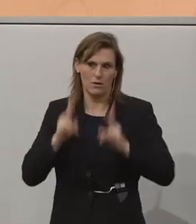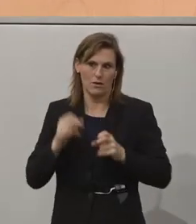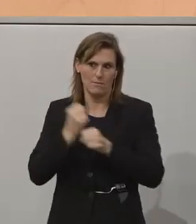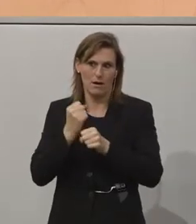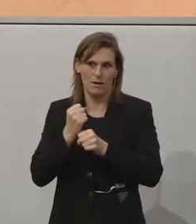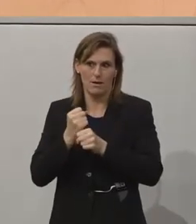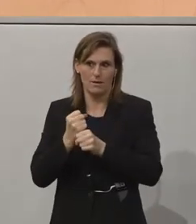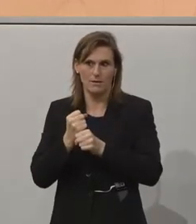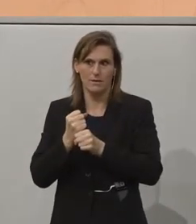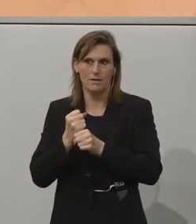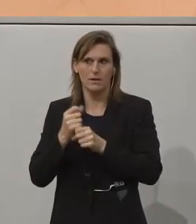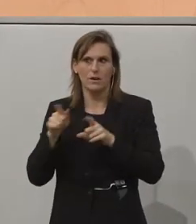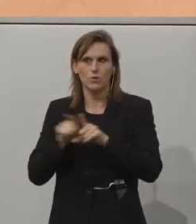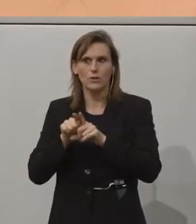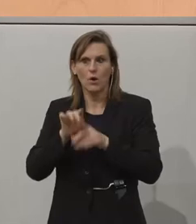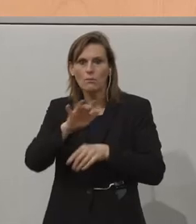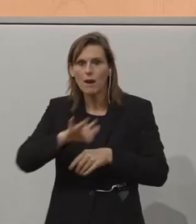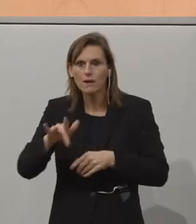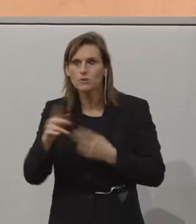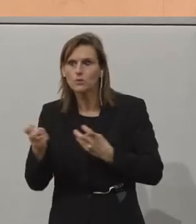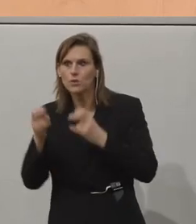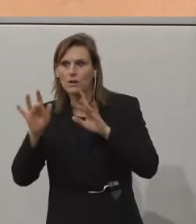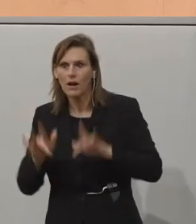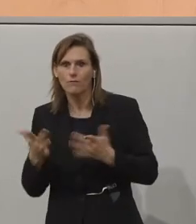Arbeitsmarkt auch seinen Platz finden kann.